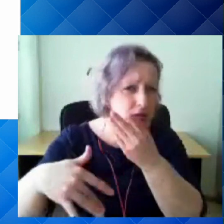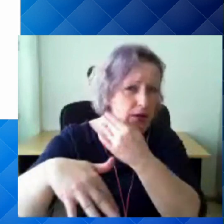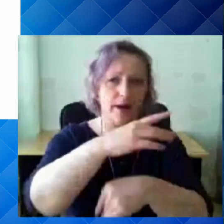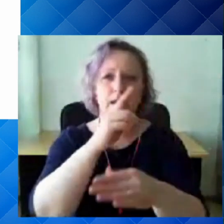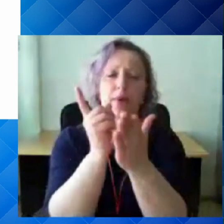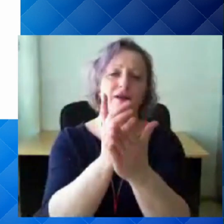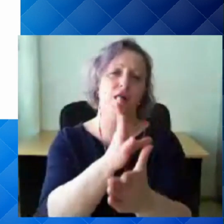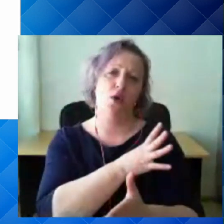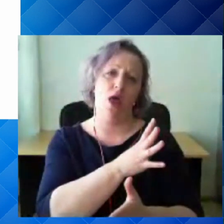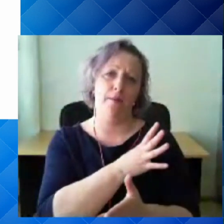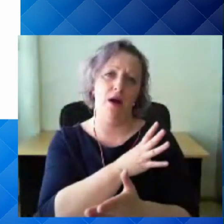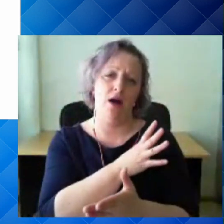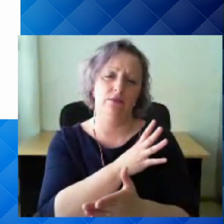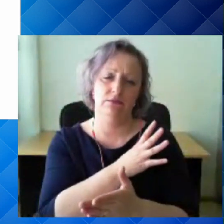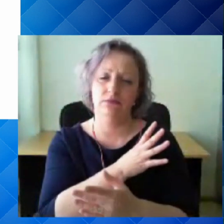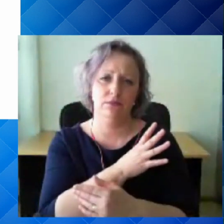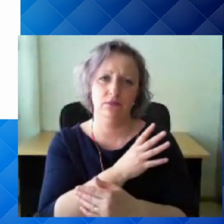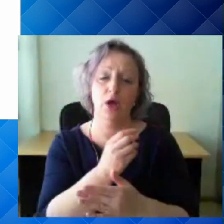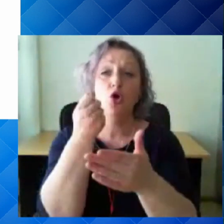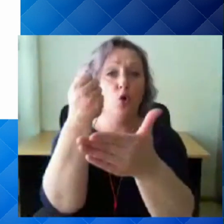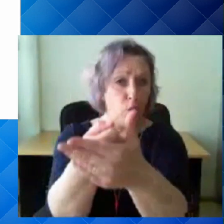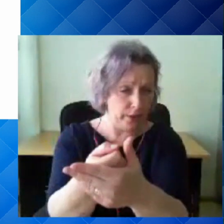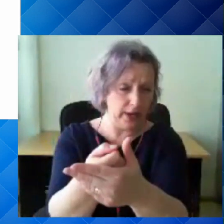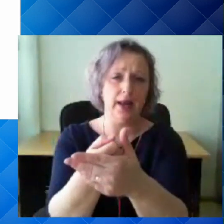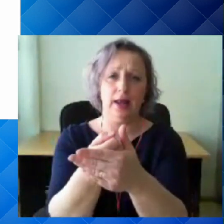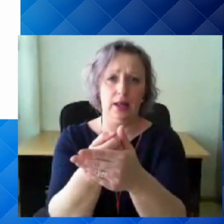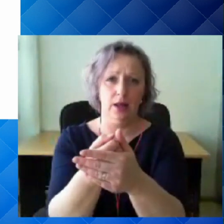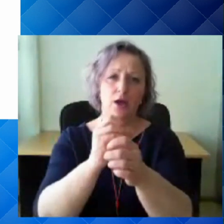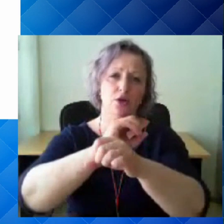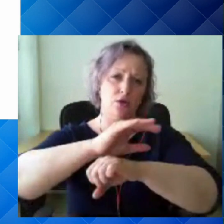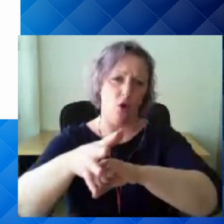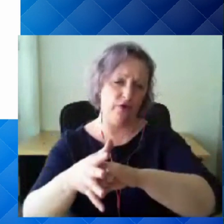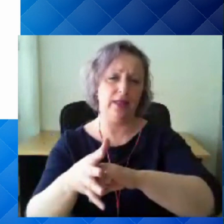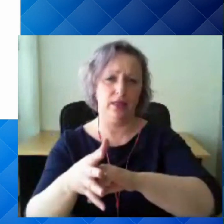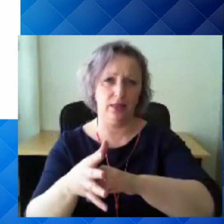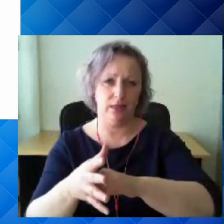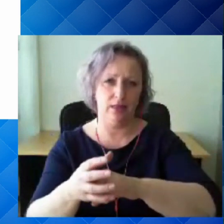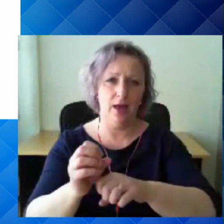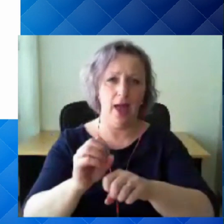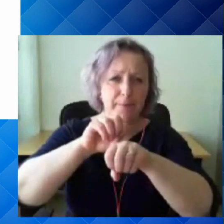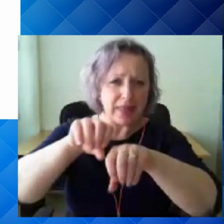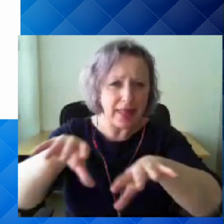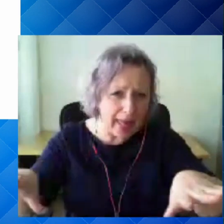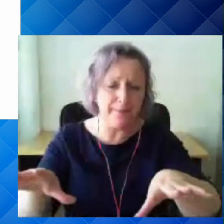käima meie ka käsikäes see nii kaua, kui me saame COVID-19 haigusepideemia